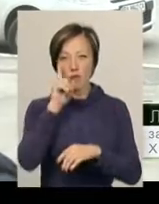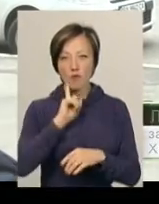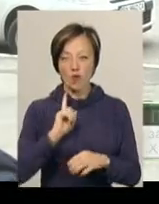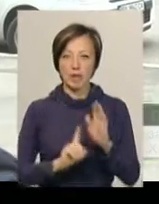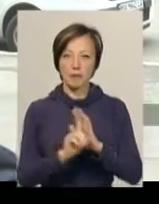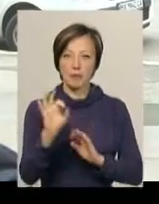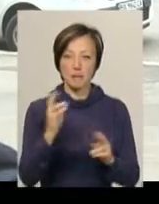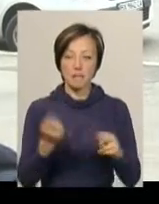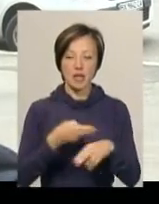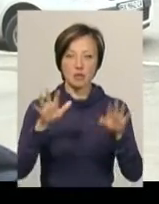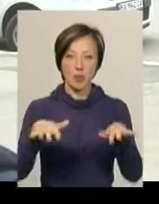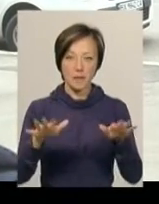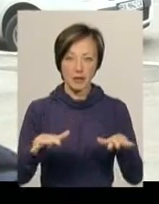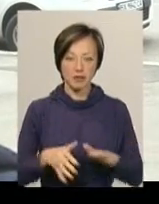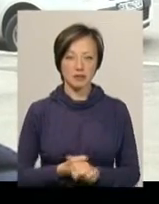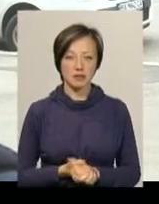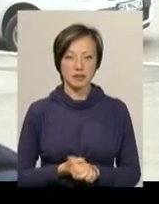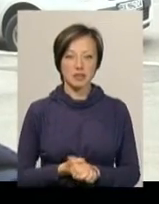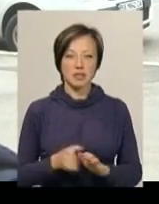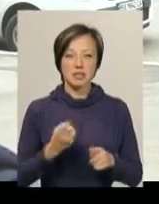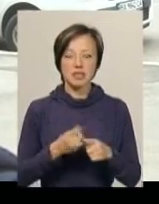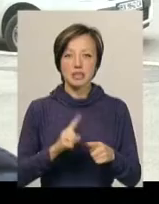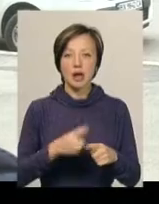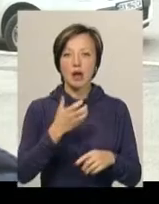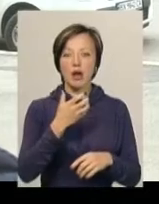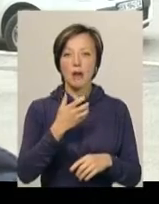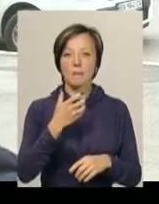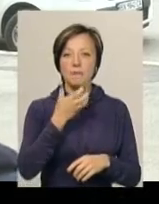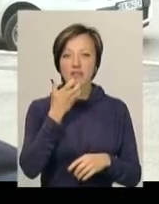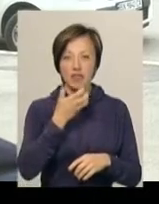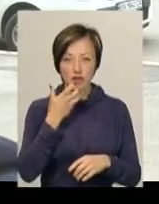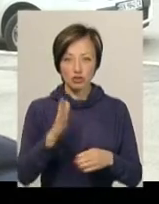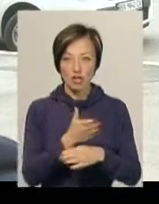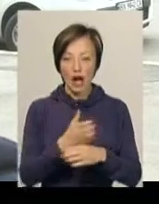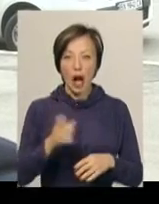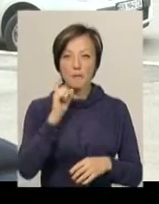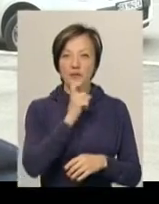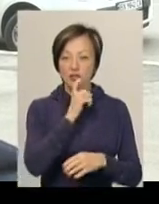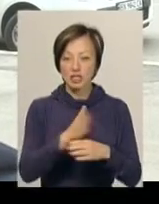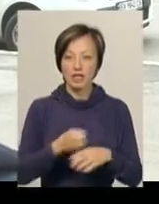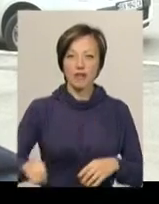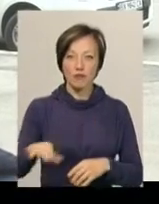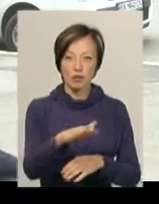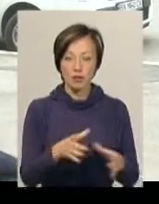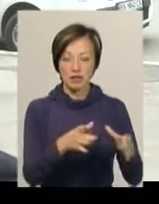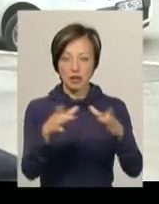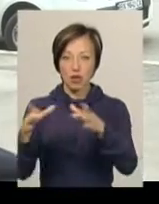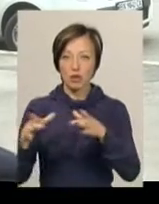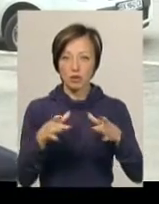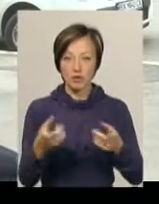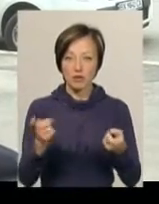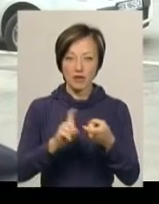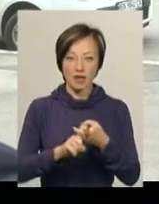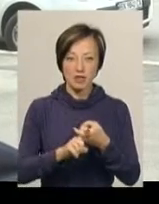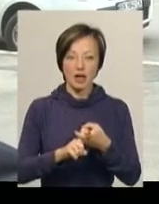температура, без опадів. Це в південній частині, а от північна частина Європи, там переміщуються циклони, пов'язані з ними